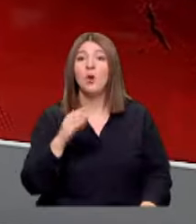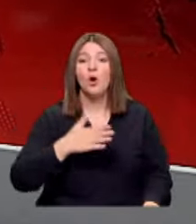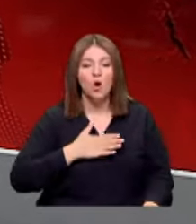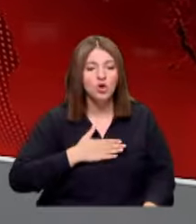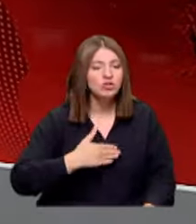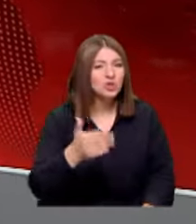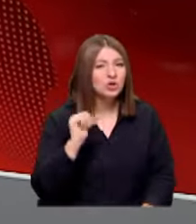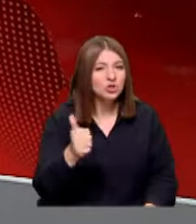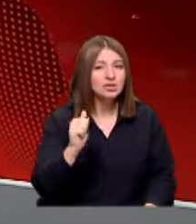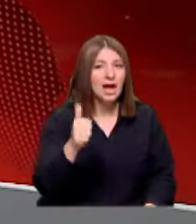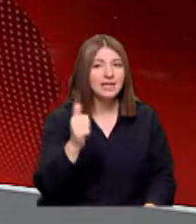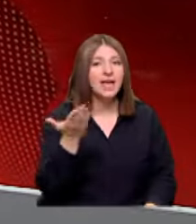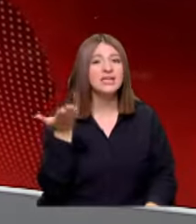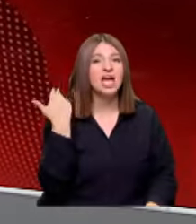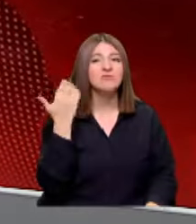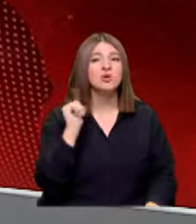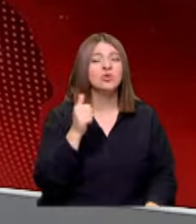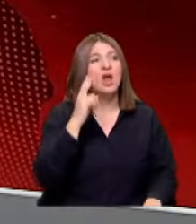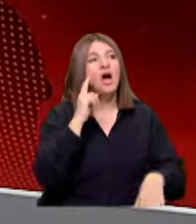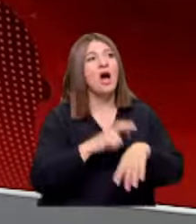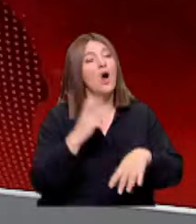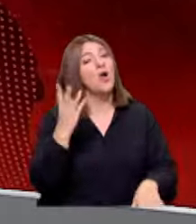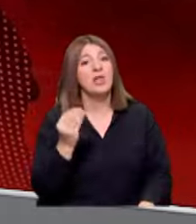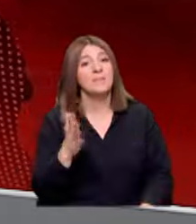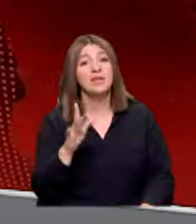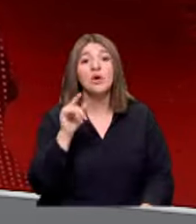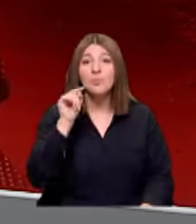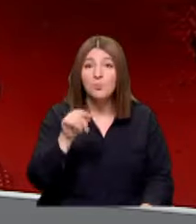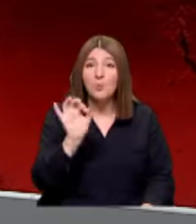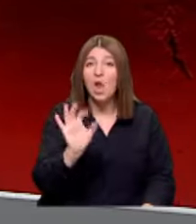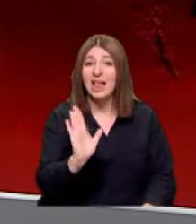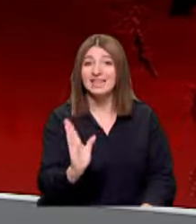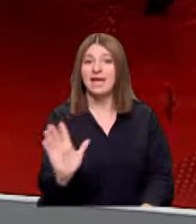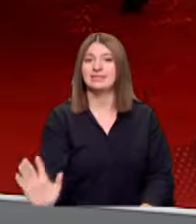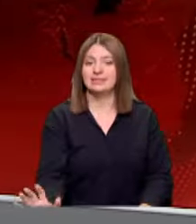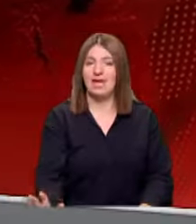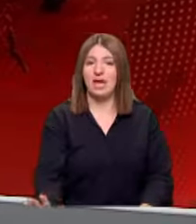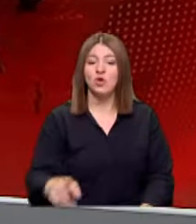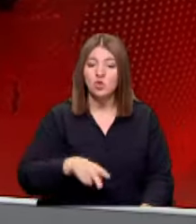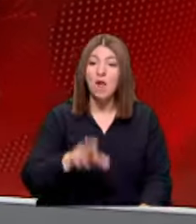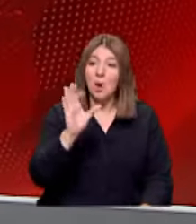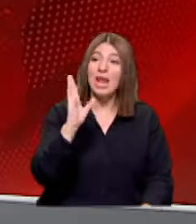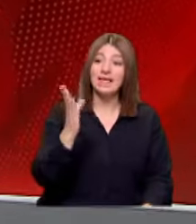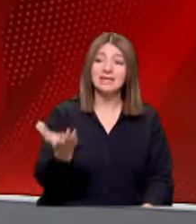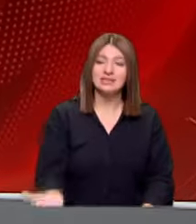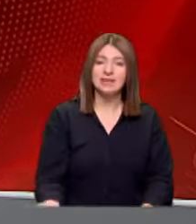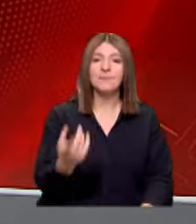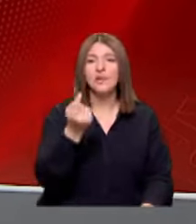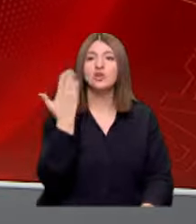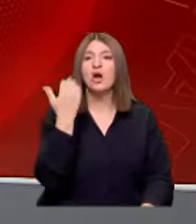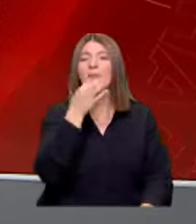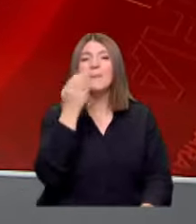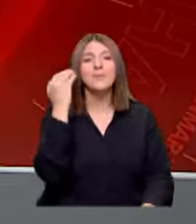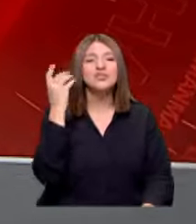önümüzdeki günlerde Geçmiş günlerimizi arayabiliriz Eğer bu şekilde gidersek Yolunuza bu şekilde gidersek Biraz önce